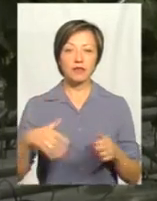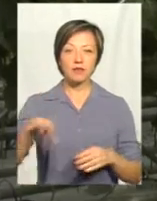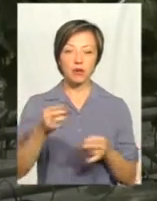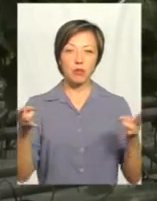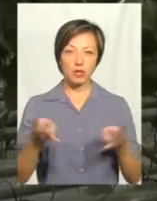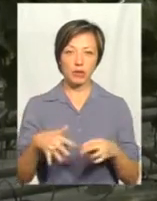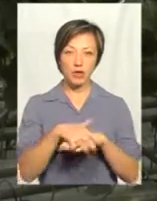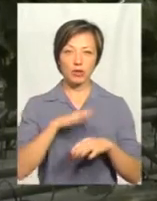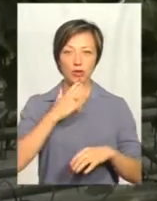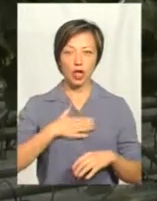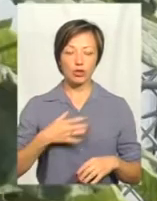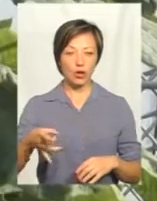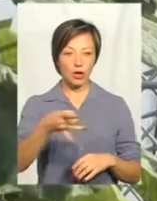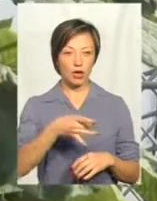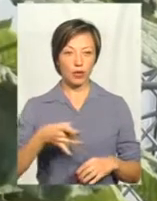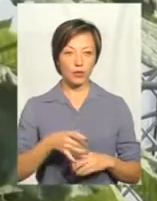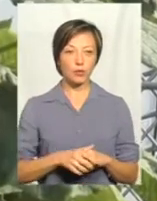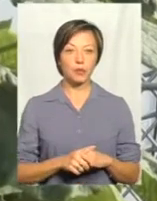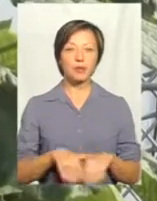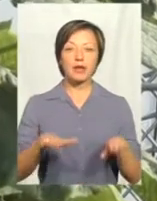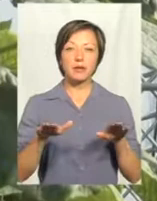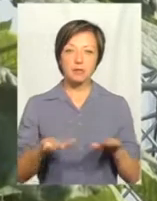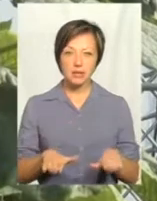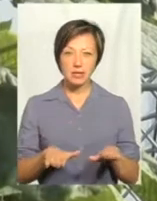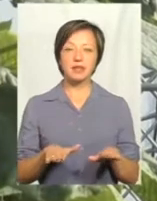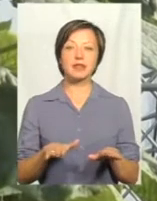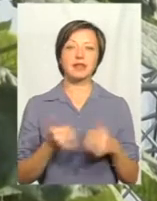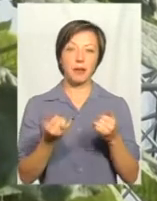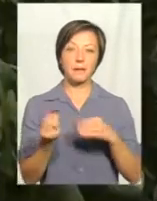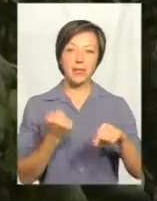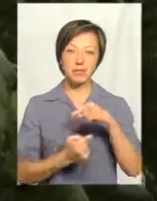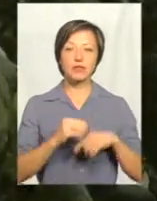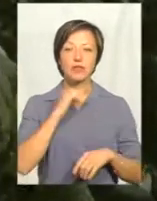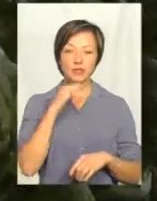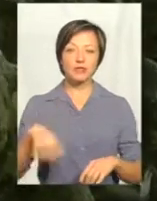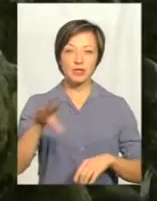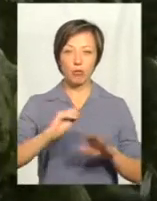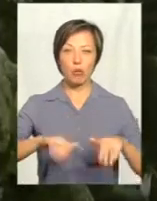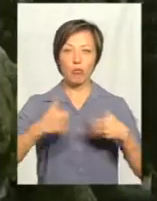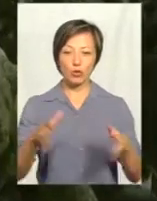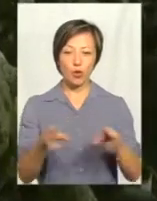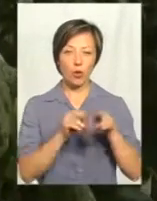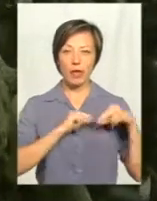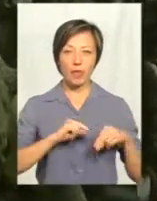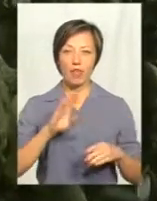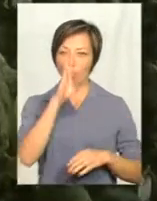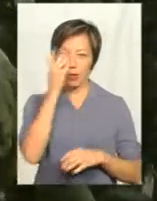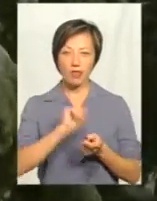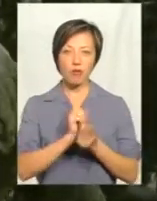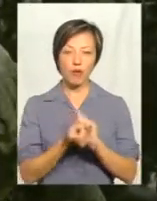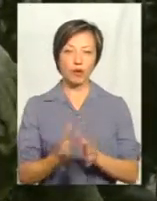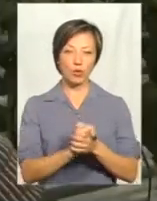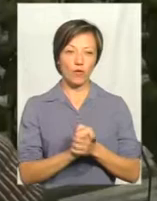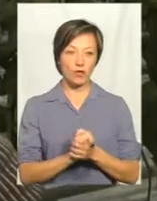потреб ринку нашого регіону. Тож місця під сонцем вистачить усім, кажуть бізнесмени, і пропонують колегам не ворогувати, а навпаки –